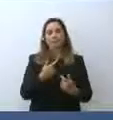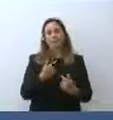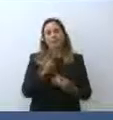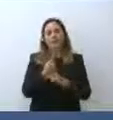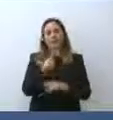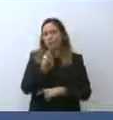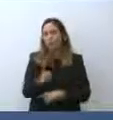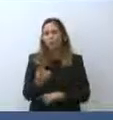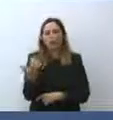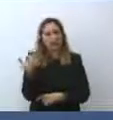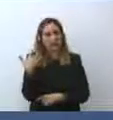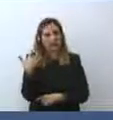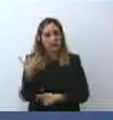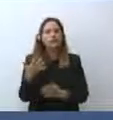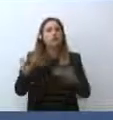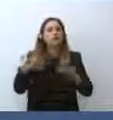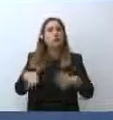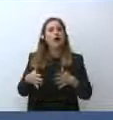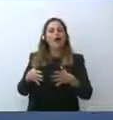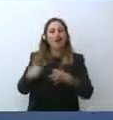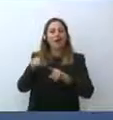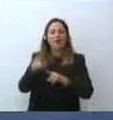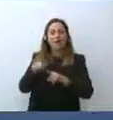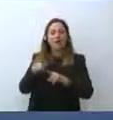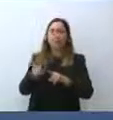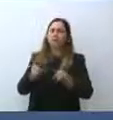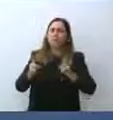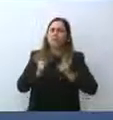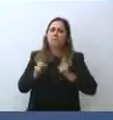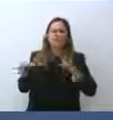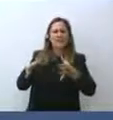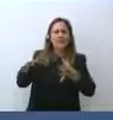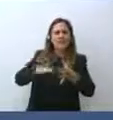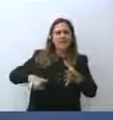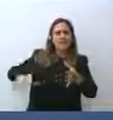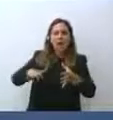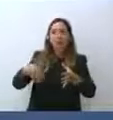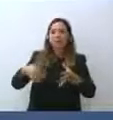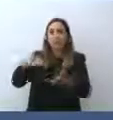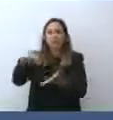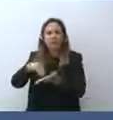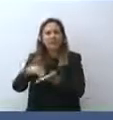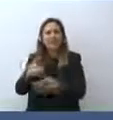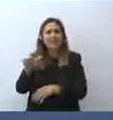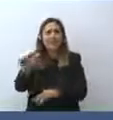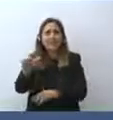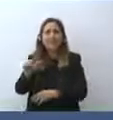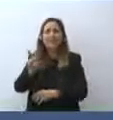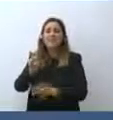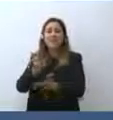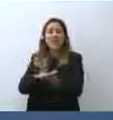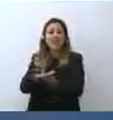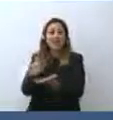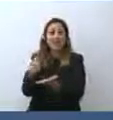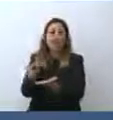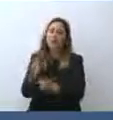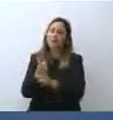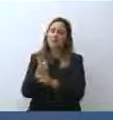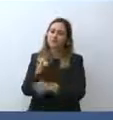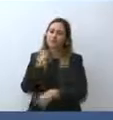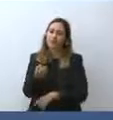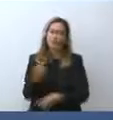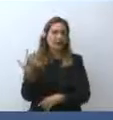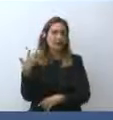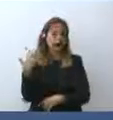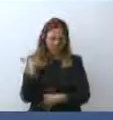solo, ovviamente, come ho già fatto, tutte le forze militari che sono state presenti in Afghanistan per vent'anni, ma anche